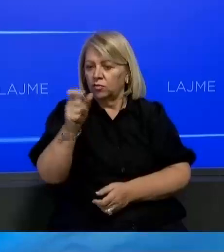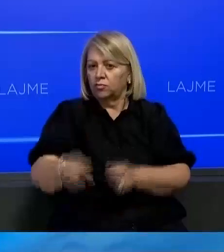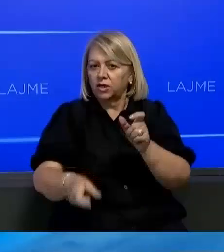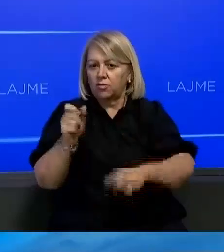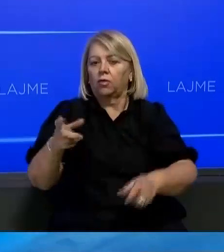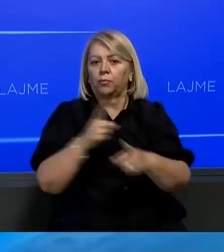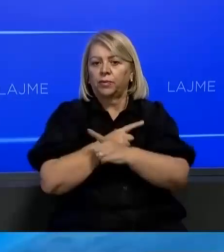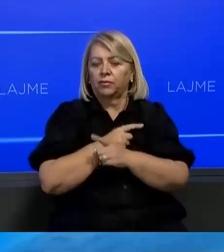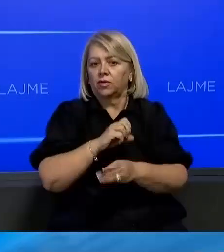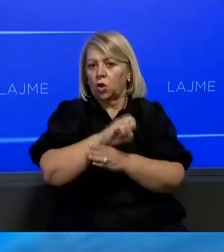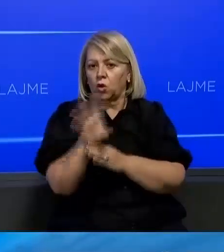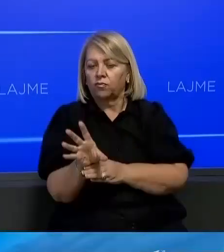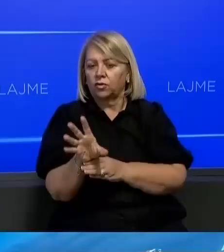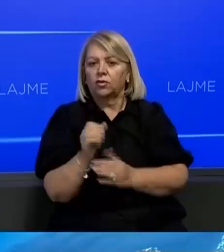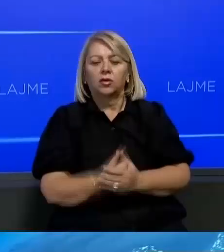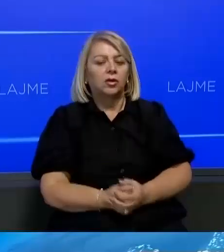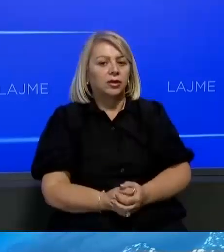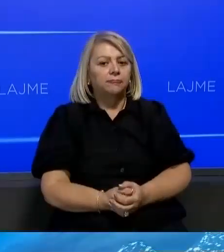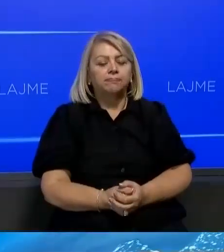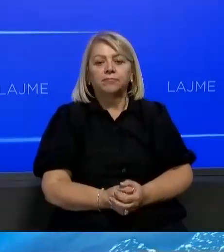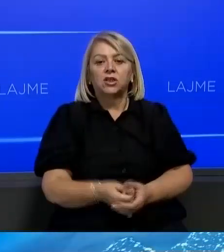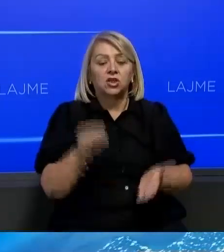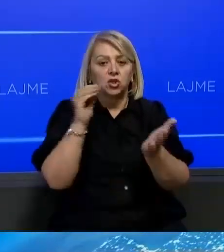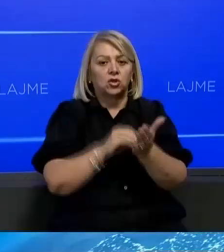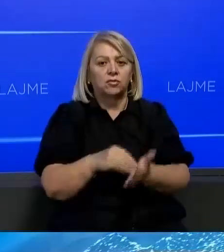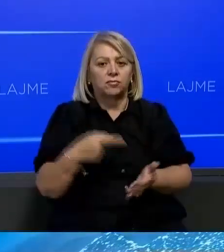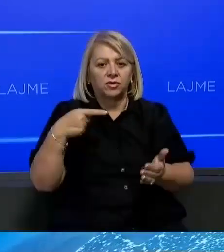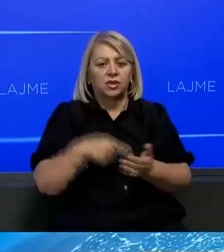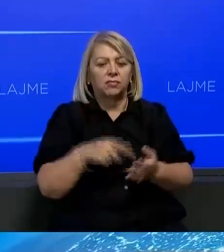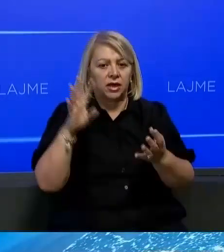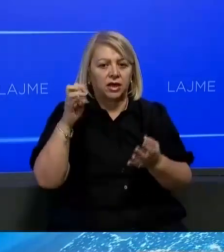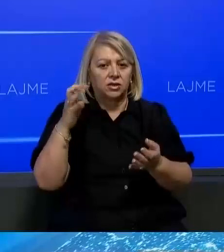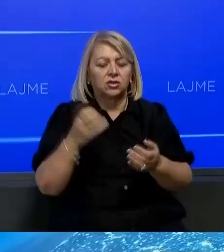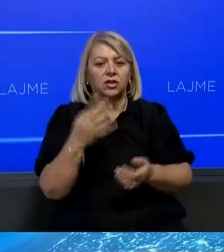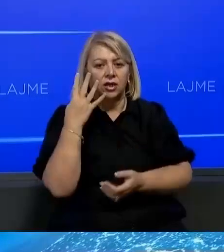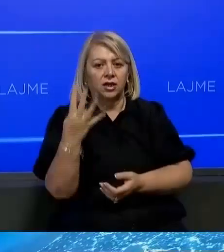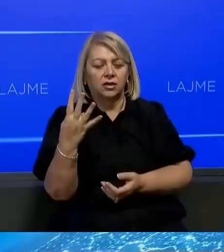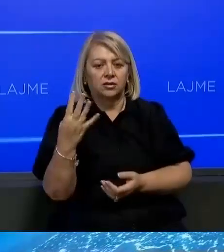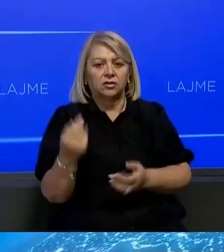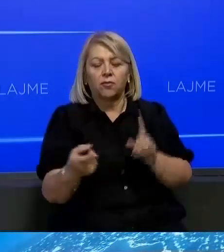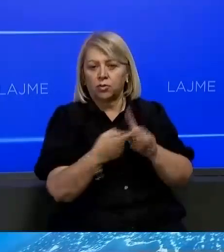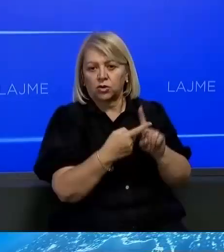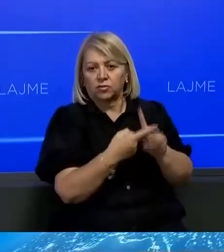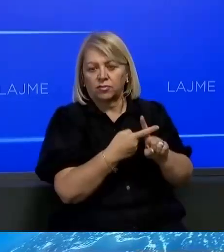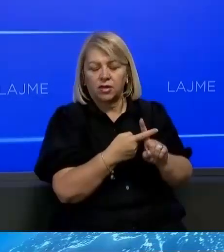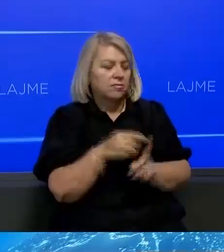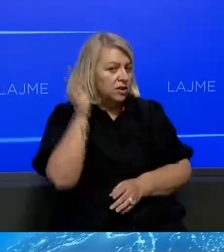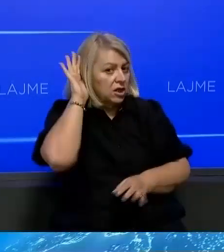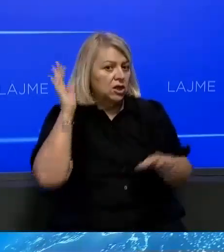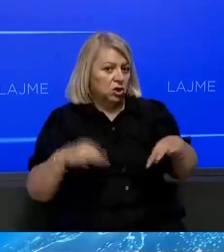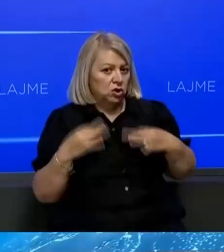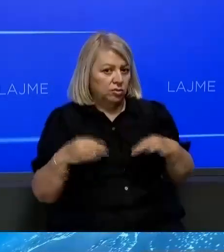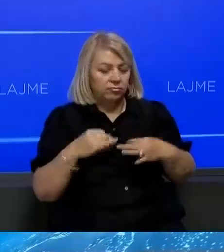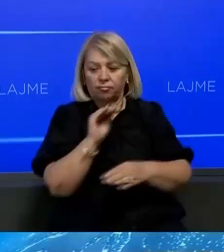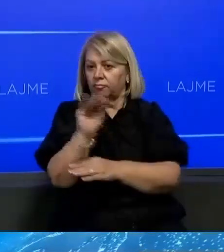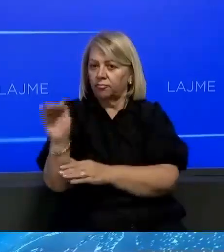e kanë humbur jetën nga Covid-19 dërisa janë shënuare dhe 1.440 raste pozitive. Ministria e shëndecis